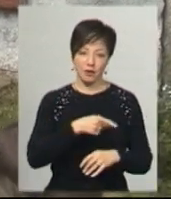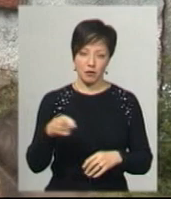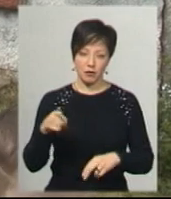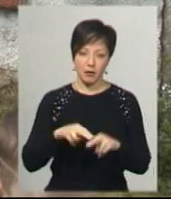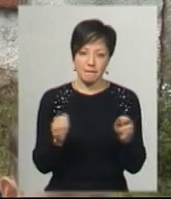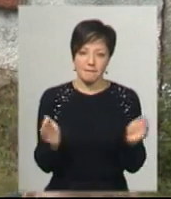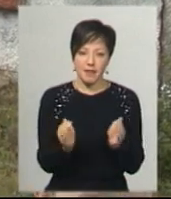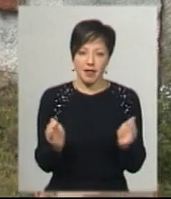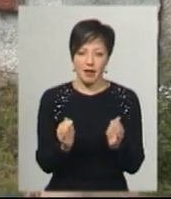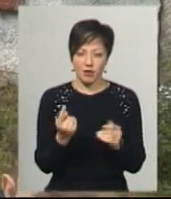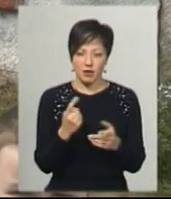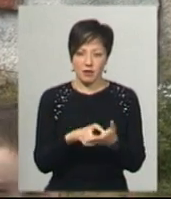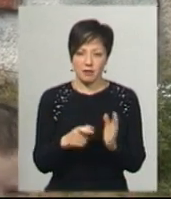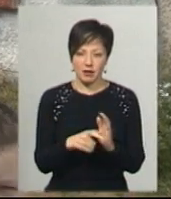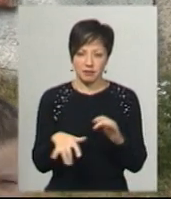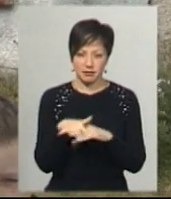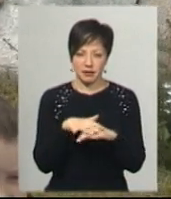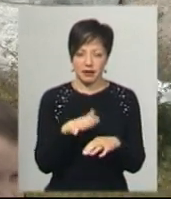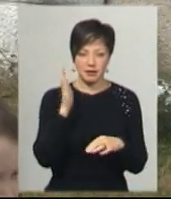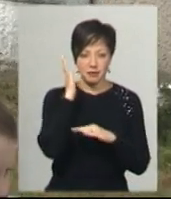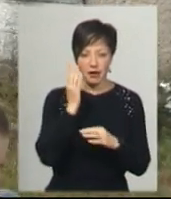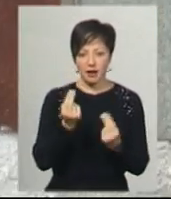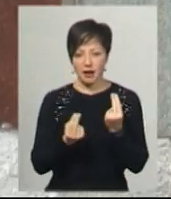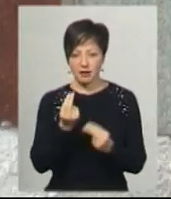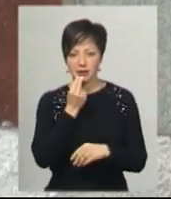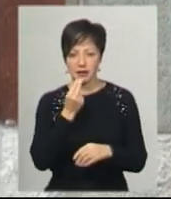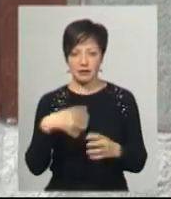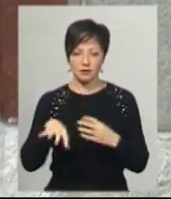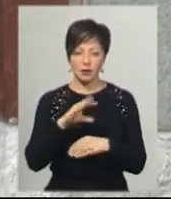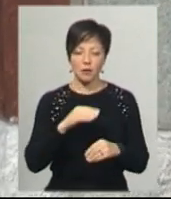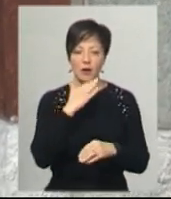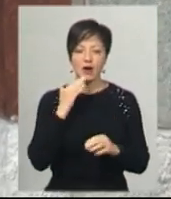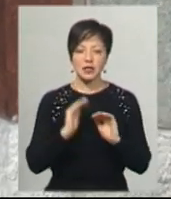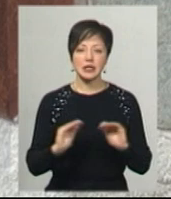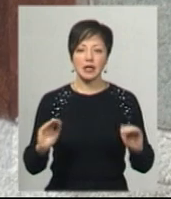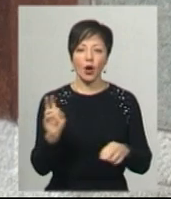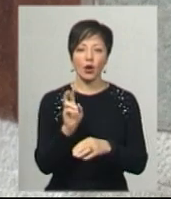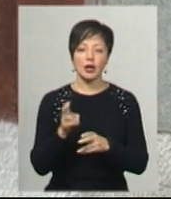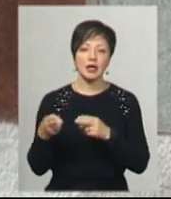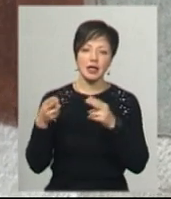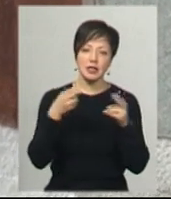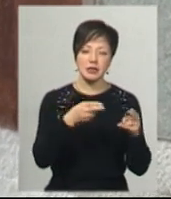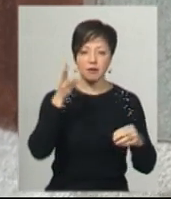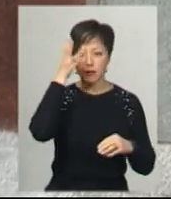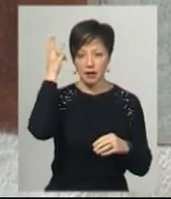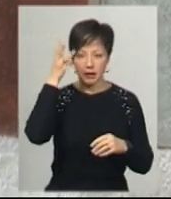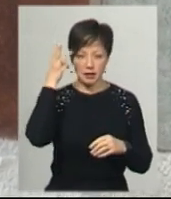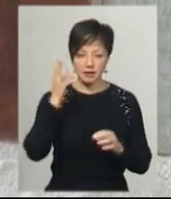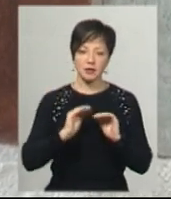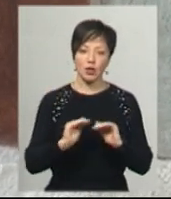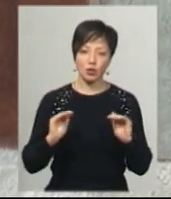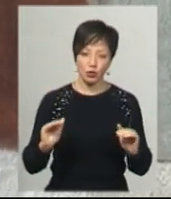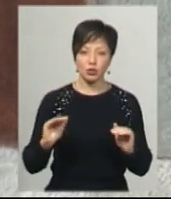там маленьке, вони дітки ті в одній кімнаті, і спали, і гралися, і їли, все. Багато наших дітей ходить, їздить в Хмельницький, і в